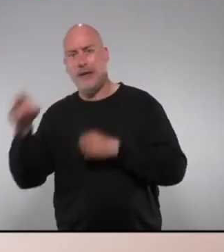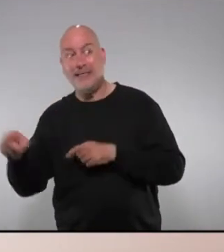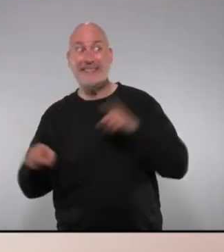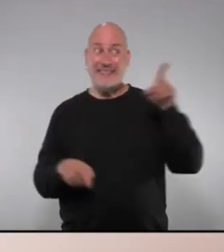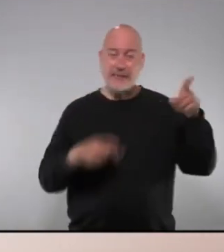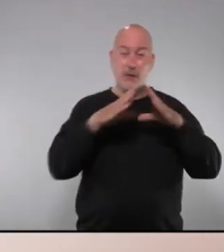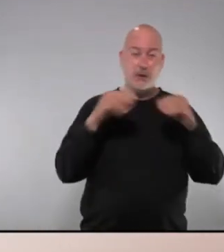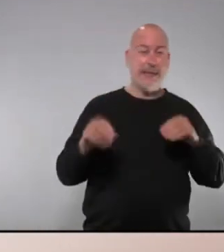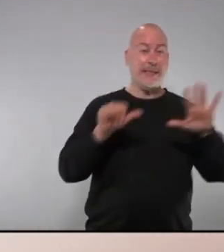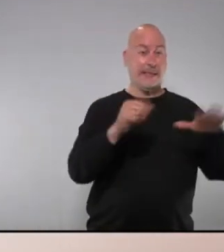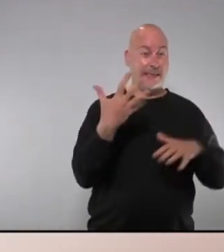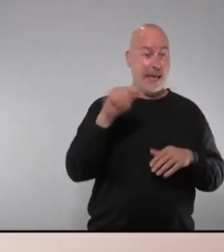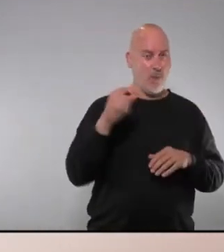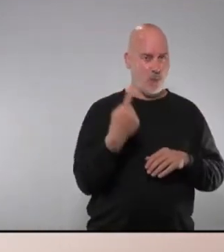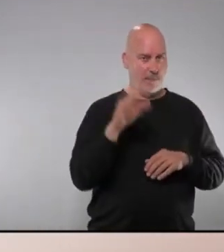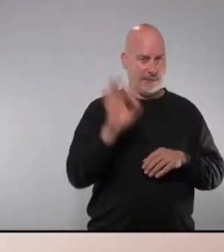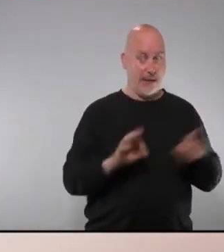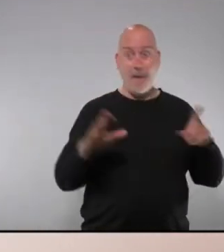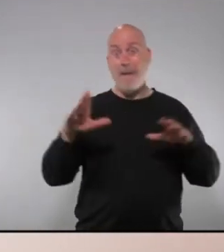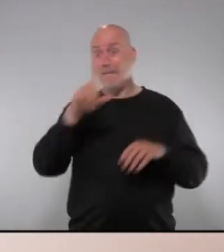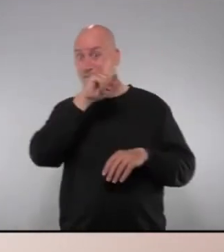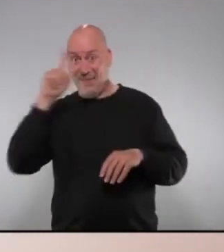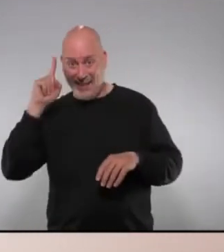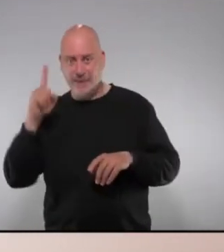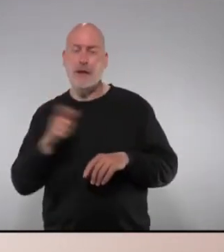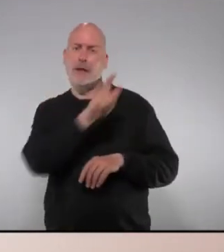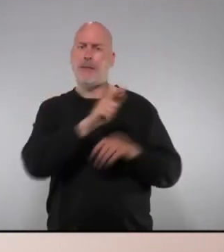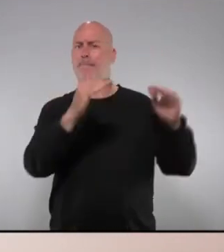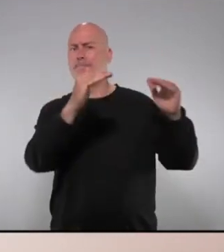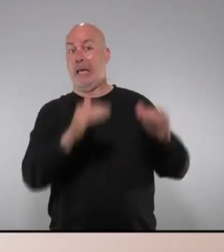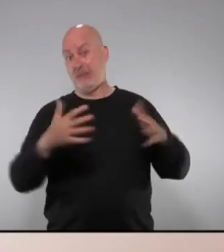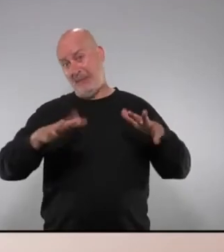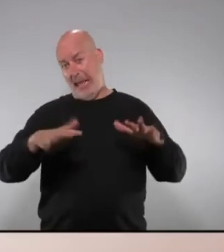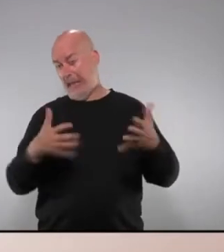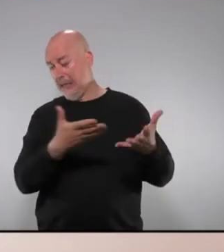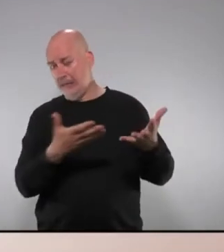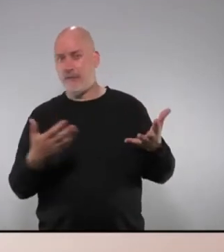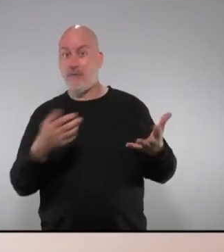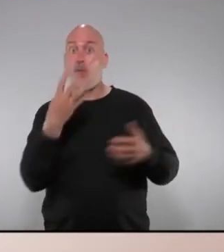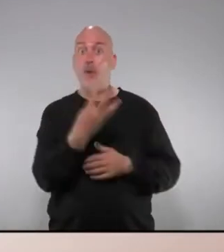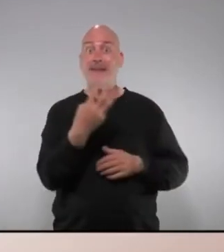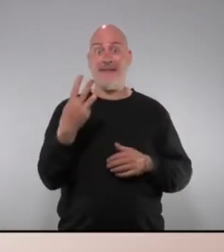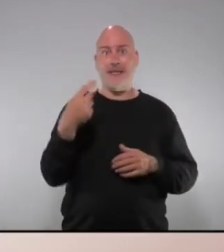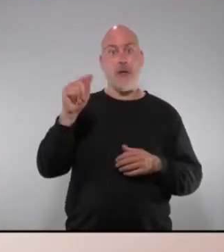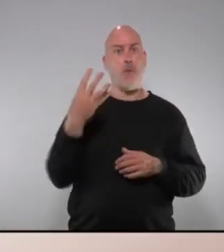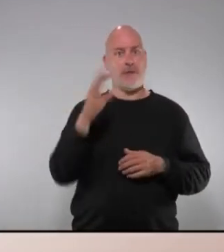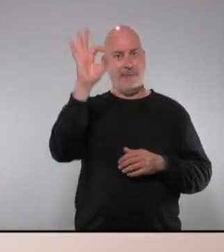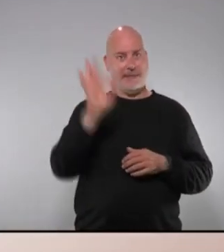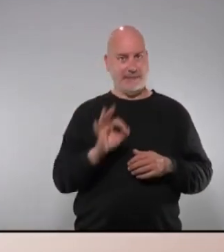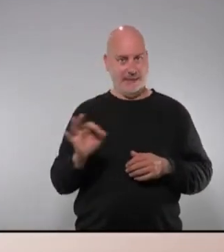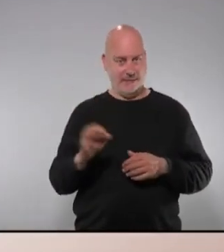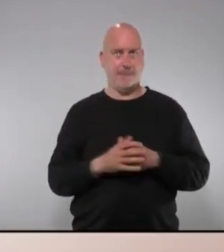65,1% a Madrid que tenen una població inferior però també similar tenen un 43,4%